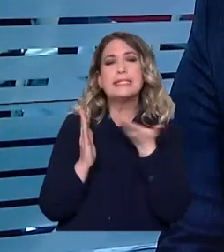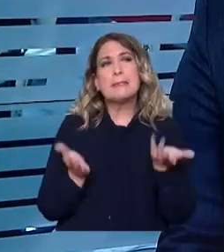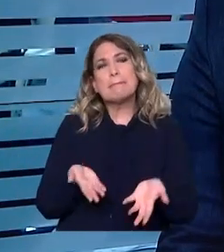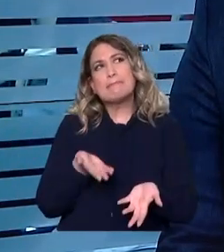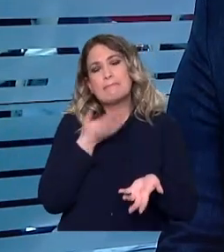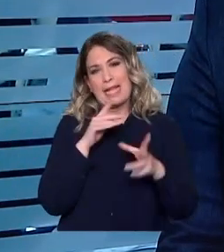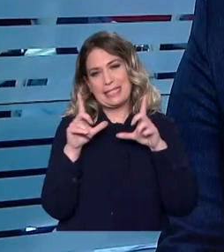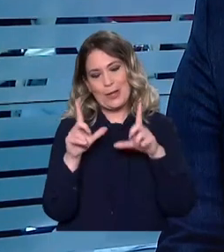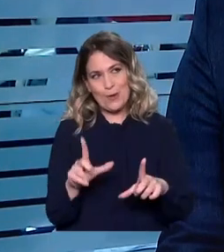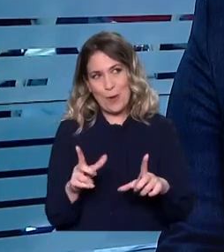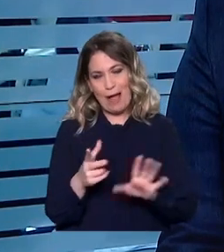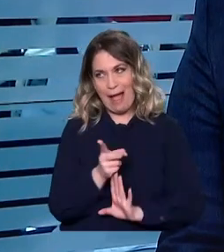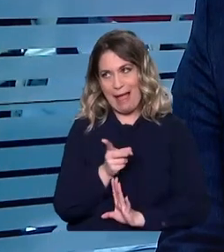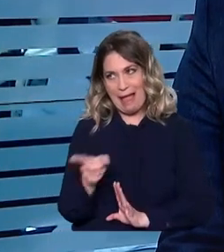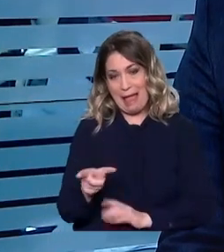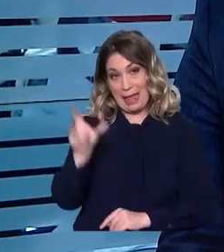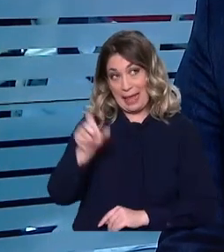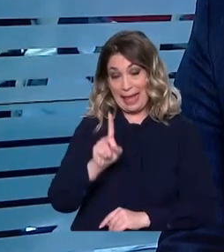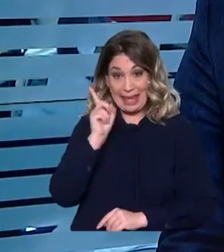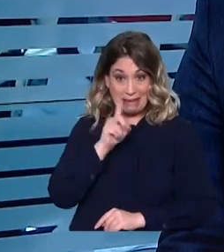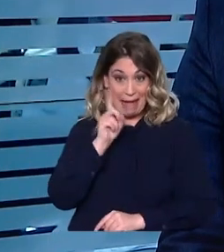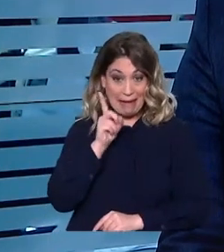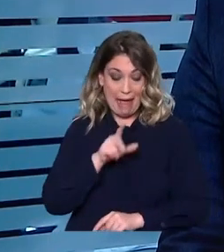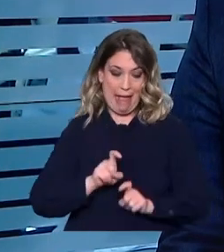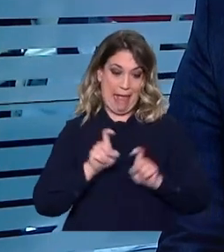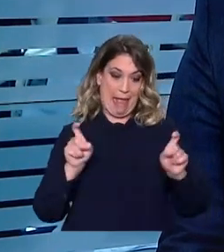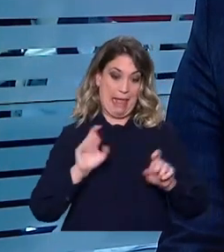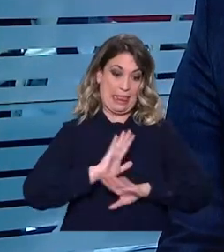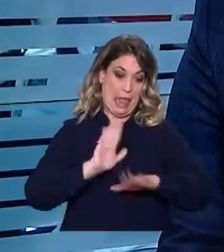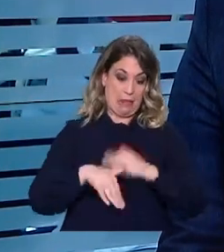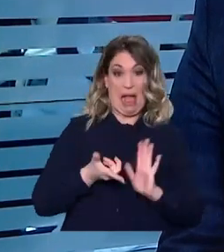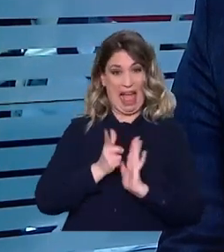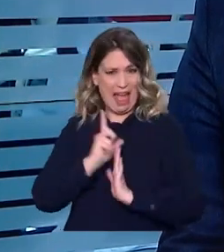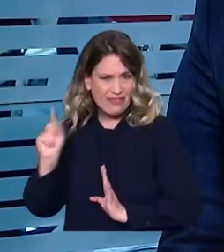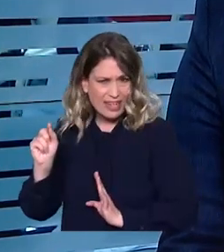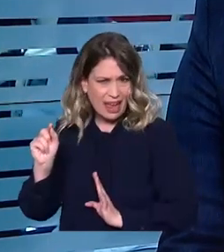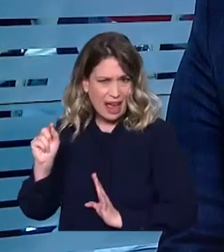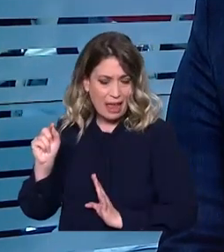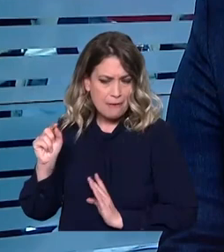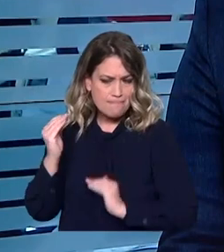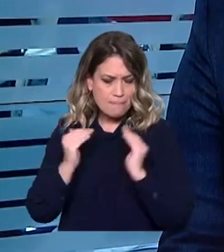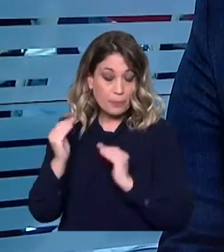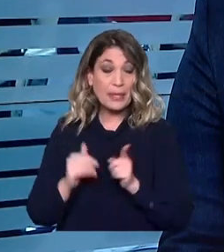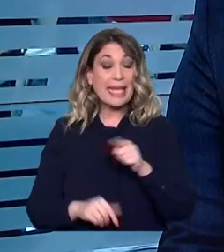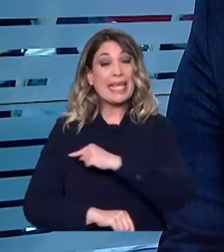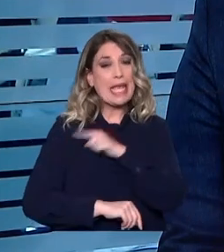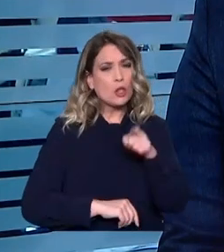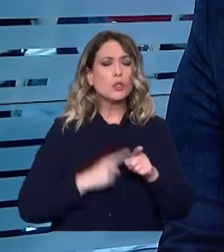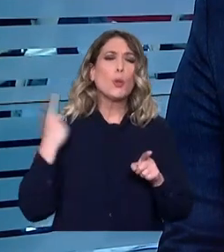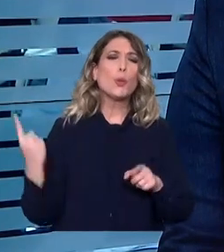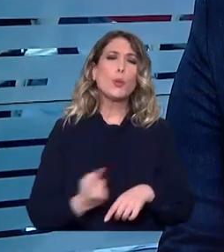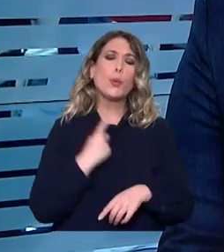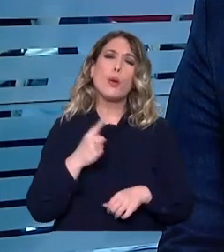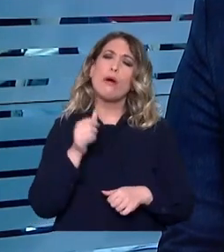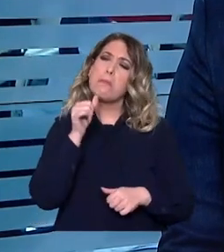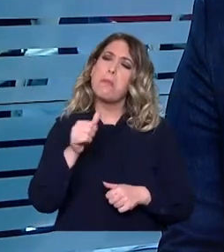μοιάζει λίγο εύκολο για να είναι έτσι. Βάλιστα, ο γιατρός λέει ότι είναι ένα συχνό φαινόμενο και γι' αυτό οι συγκεκριμένες γάζες είναι